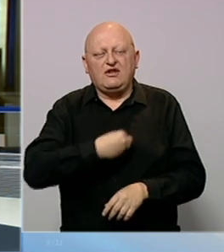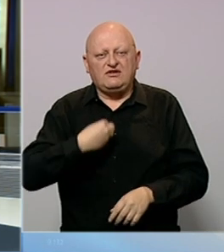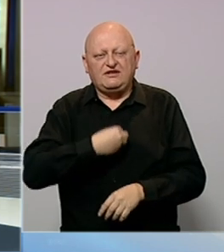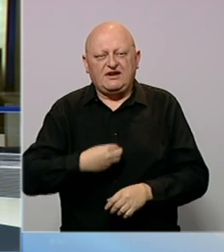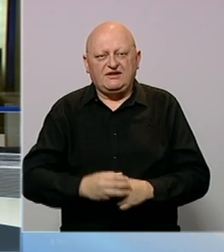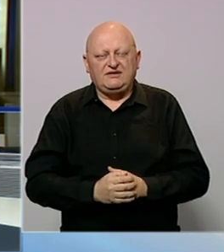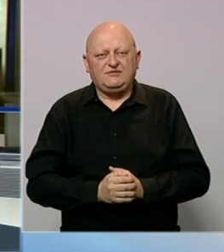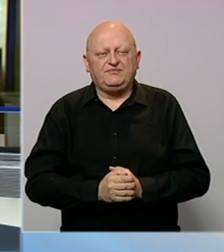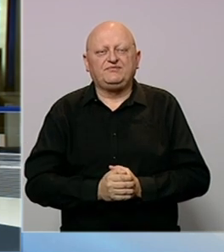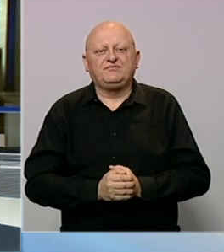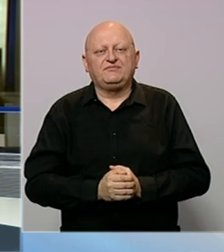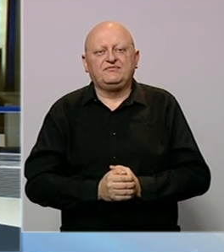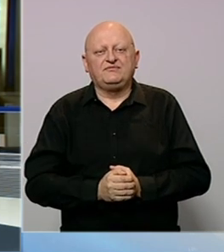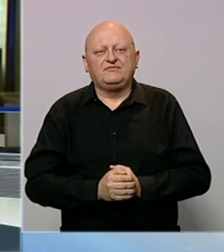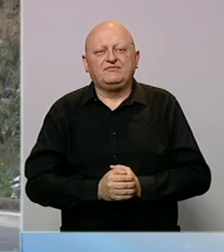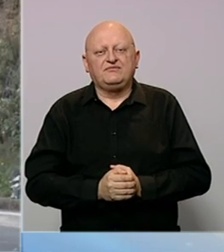dovele do ove tragedije.